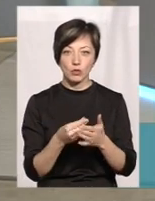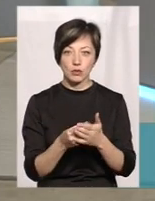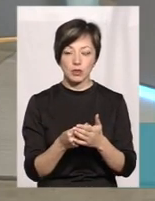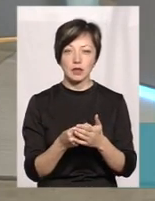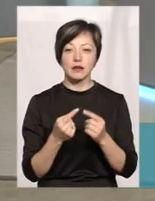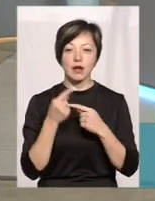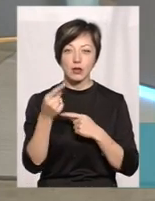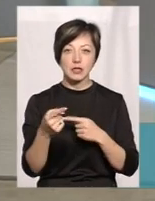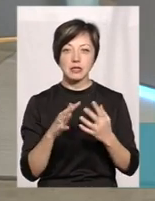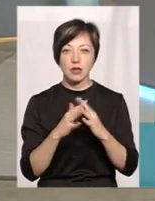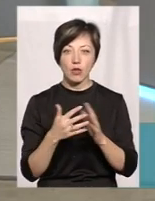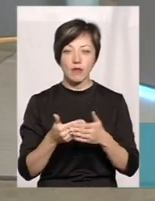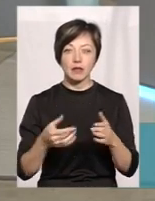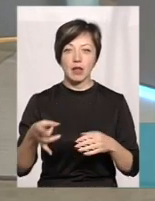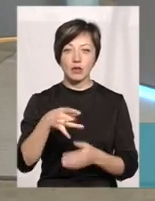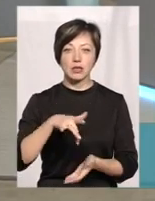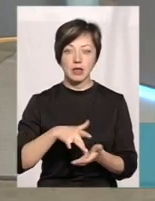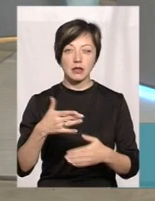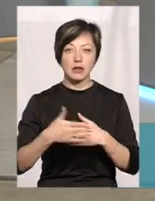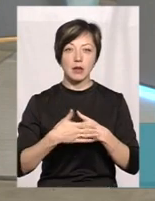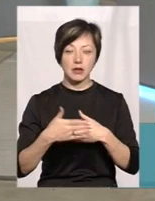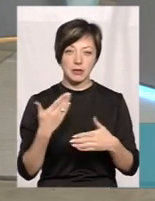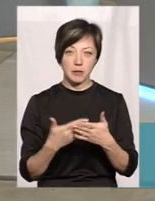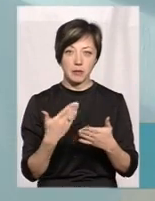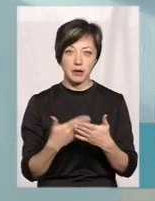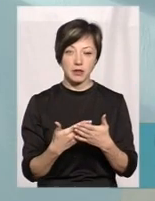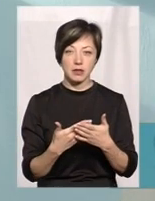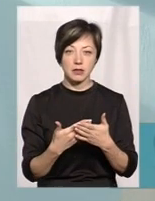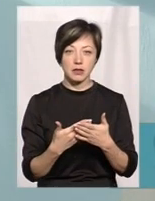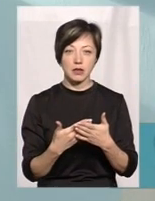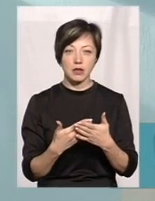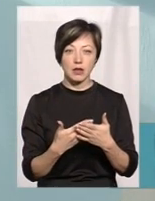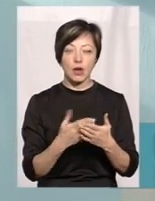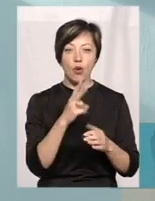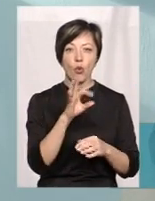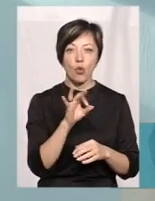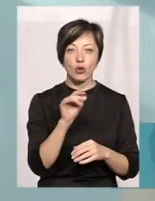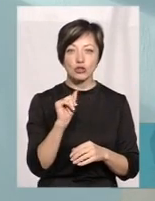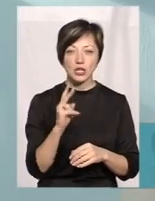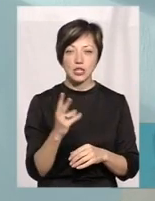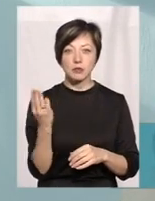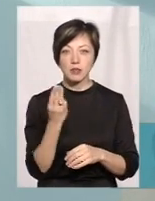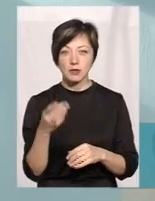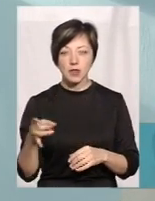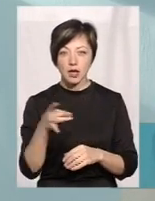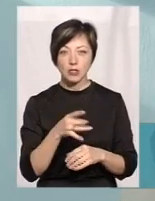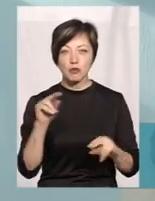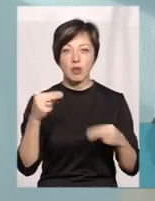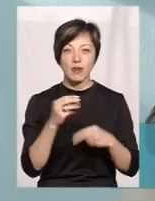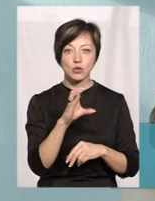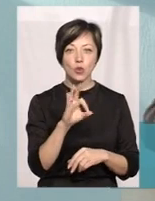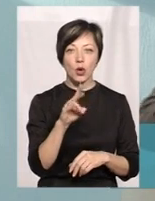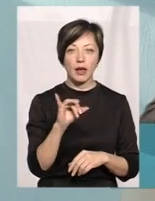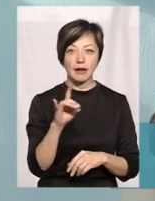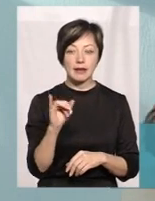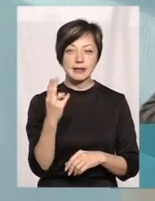віддалене село від районного центру. Це, наприклад, Корчик-Шепетівського району, це Сокирінці-Чемеревецького району.